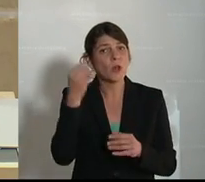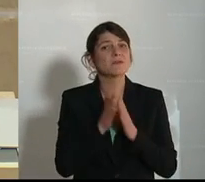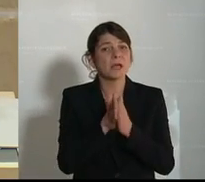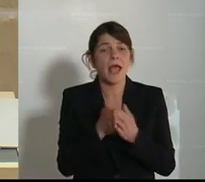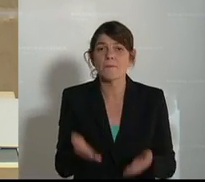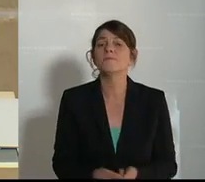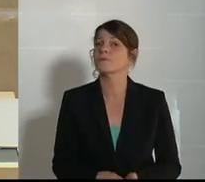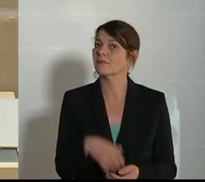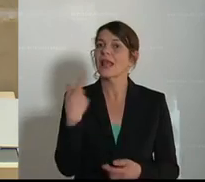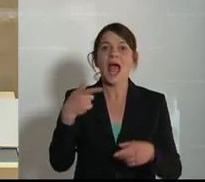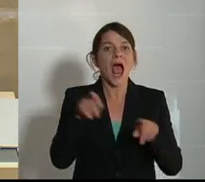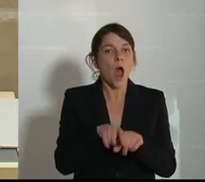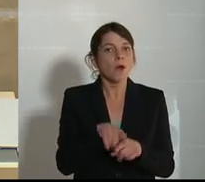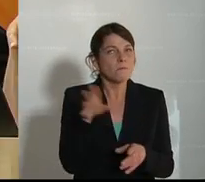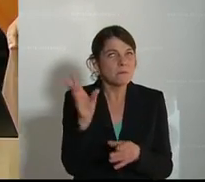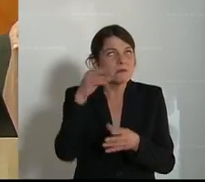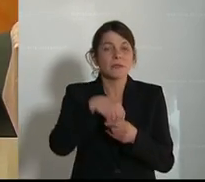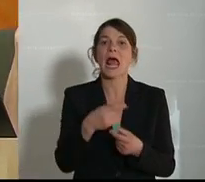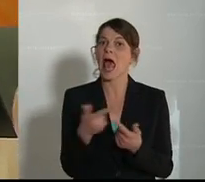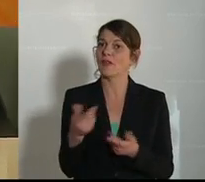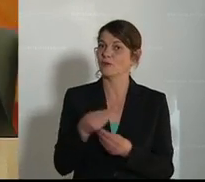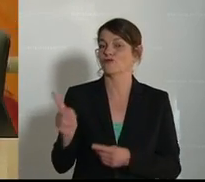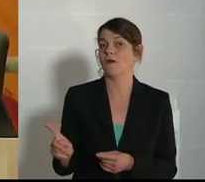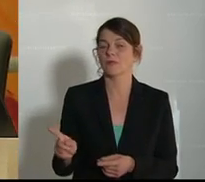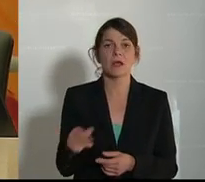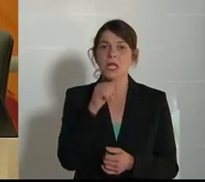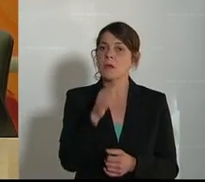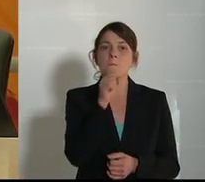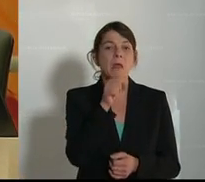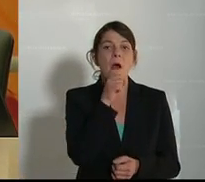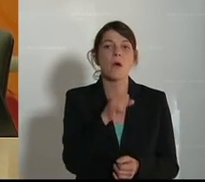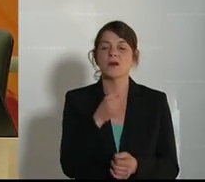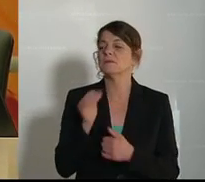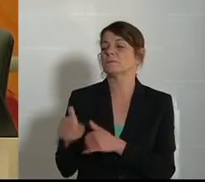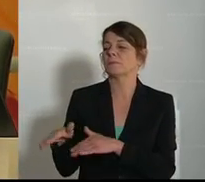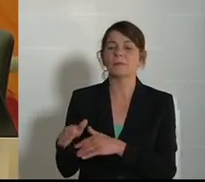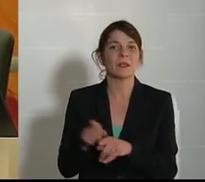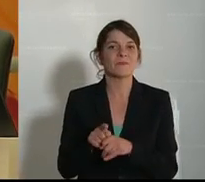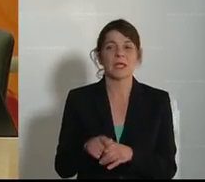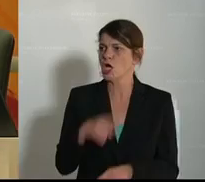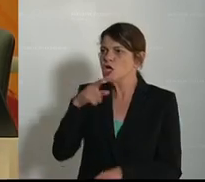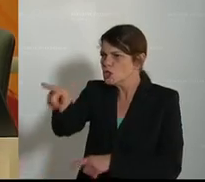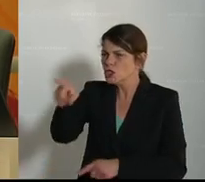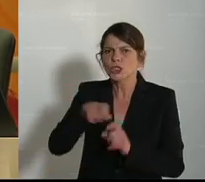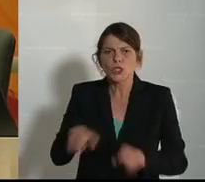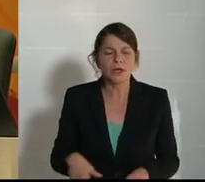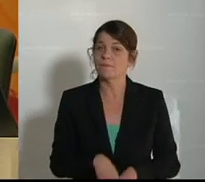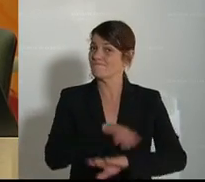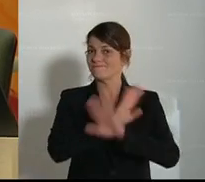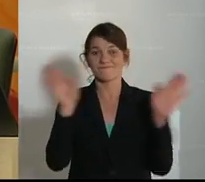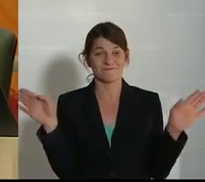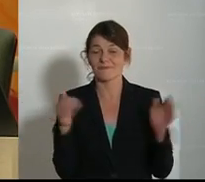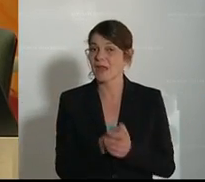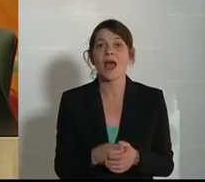auch die Landwirtschaft mitdenkt. Dass es nicht die Landwirtschaft hinausstellt an den Pranger, sondern dass es die